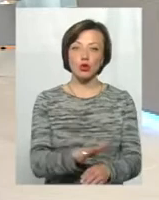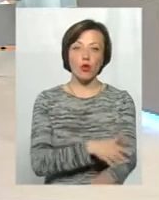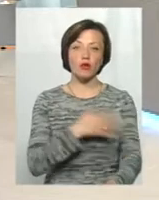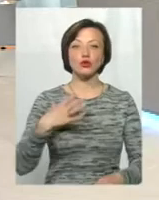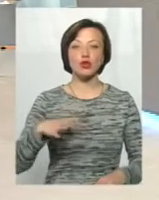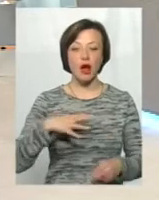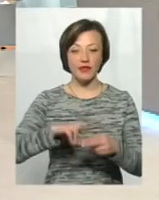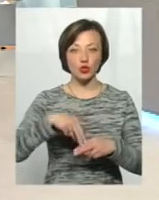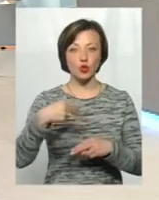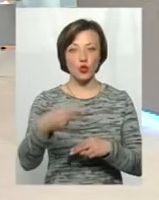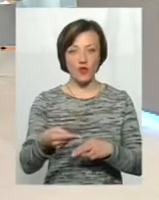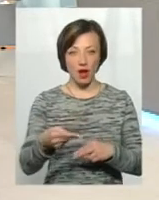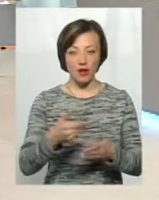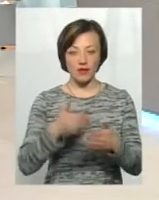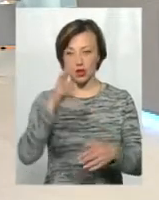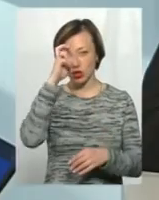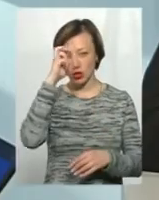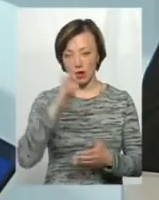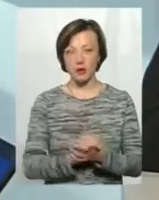чекали відшкодування від держави.